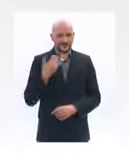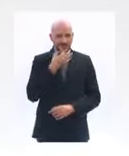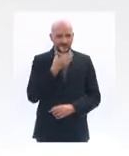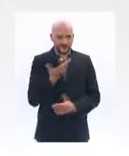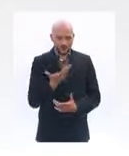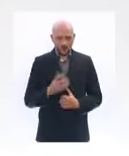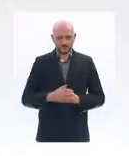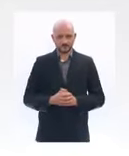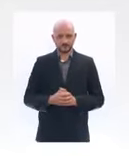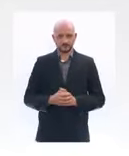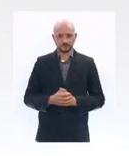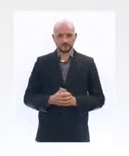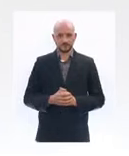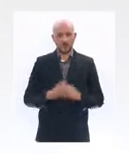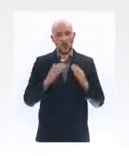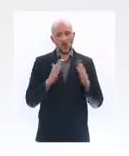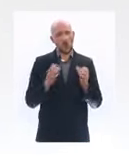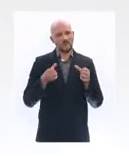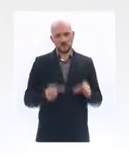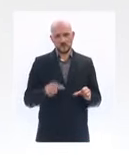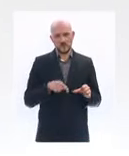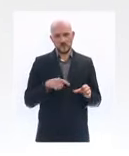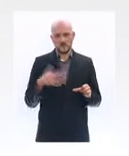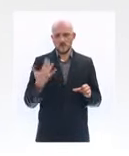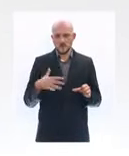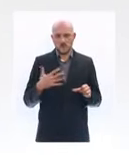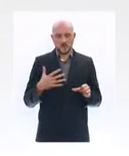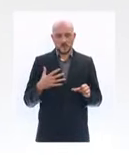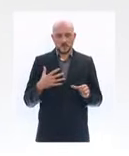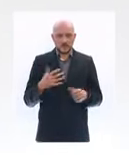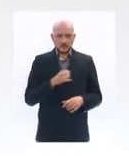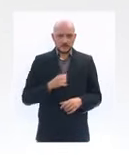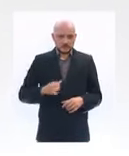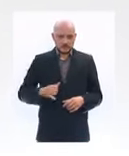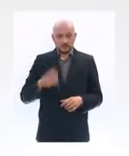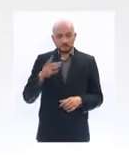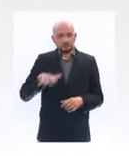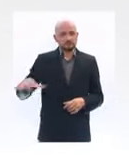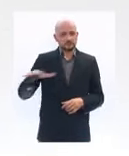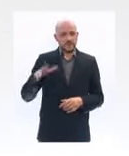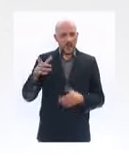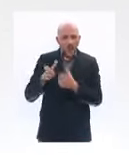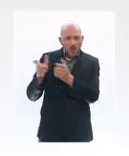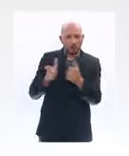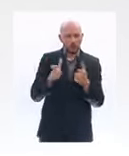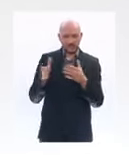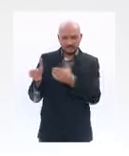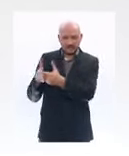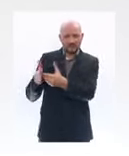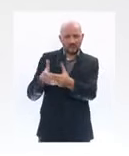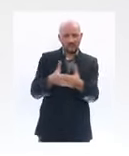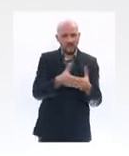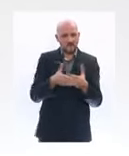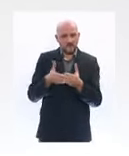ce confinement est un coup dur pour toutes les entreprises qui vont être fermées à compter de demain.